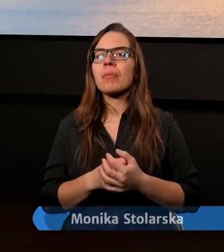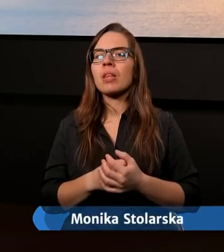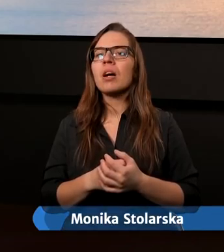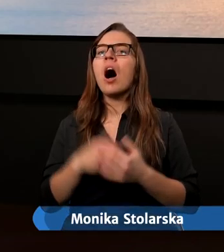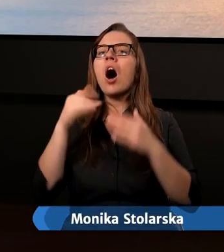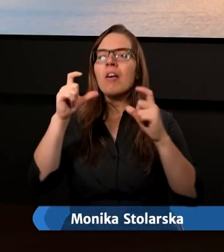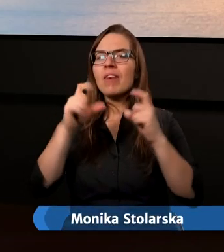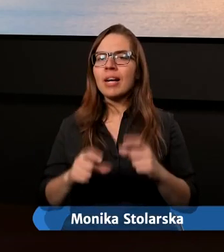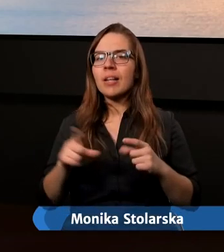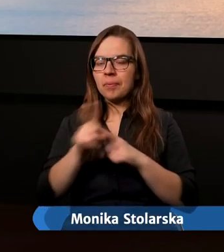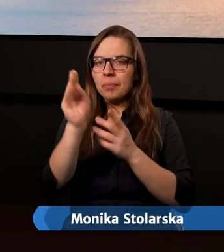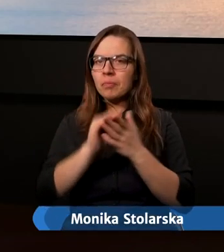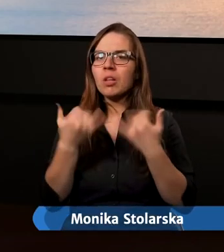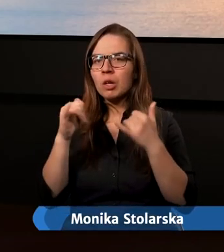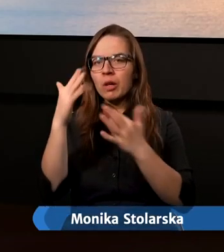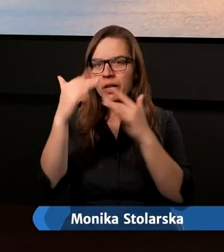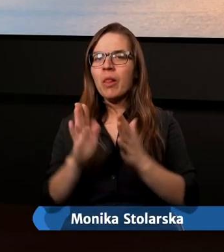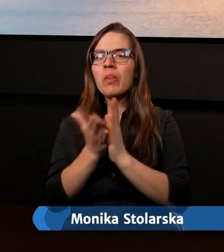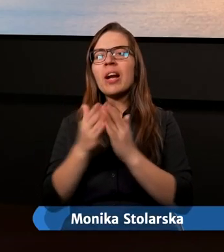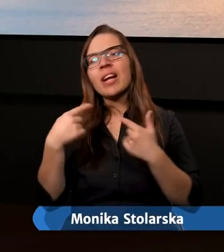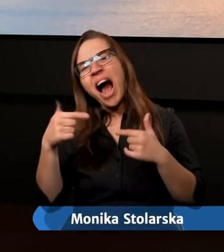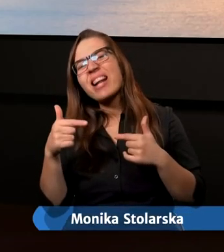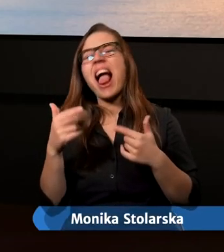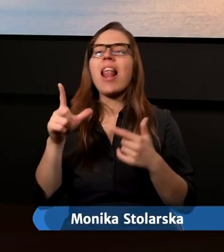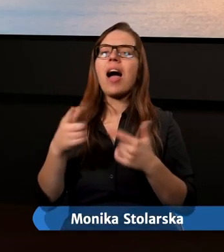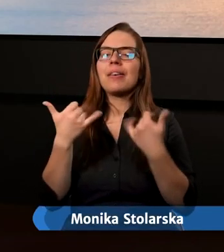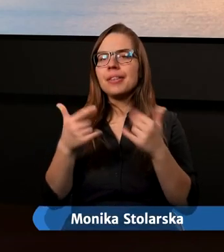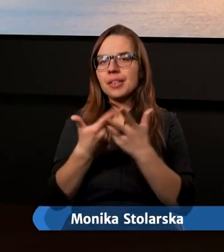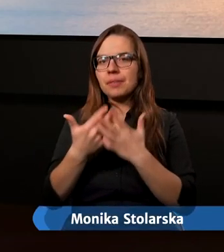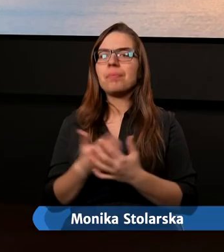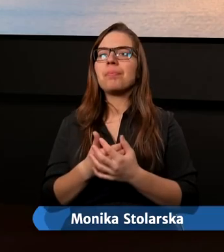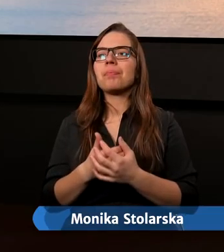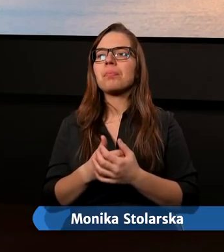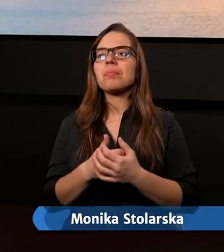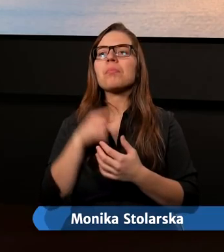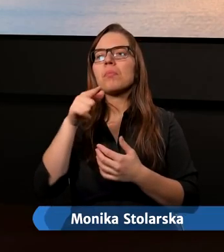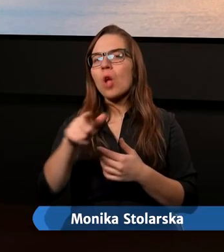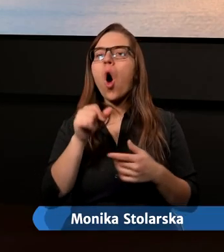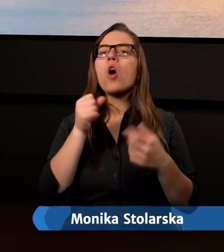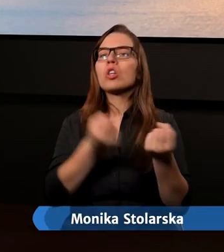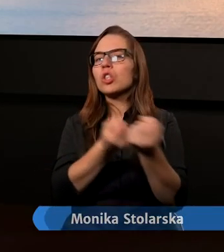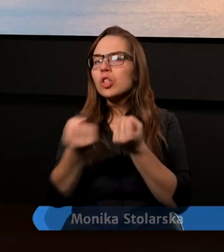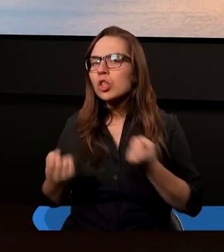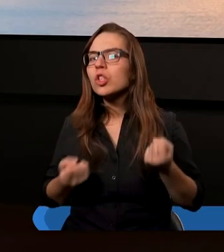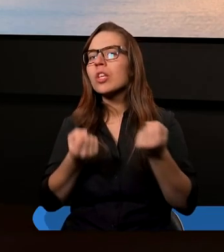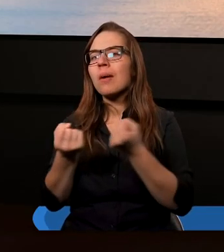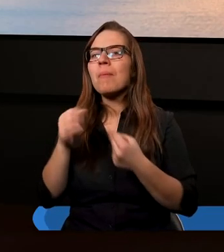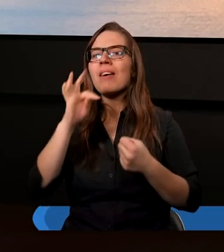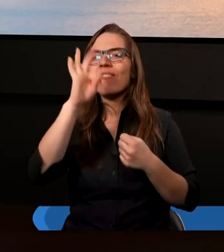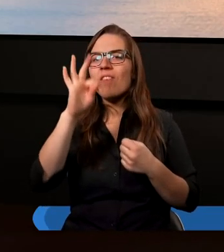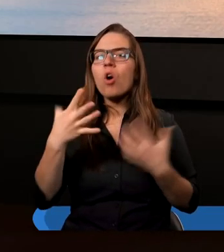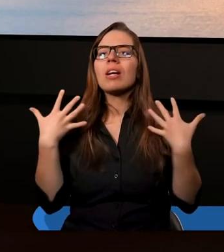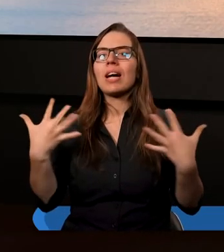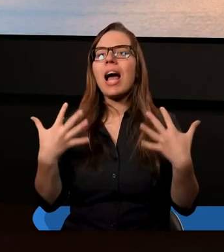ostatnio werset 23 z 5 rozdziału Księgi Daniela, to tam Pan Bóg mówi do Belsazara, że on trzyma w swoje